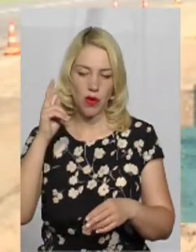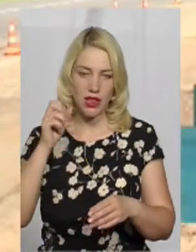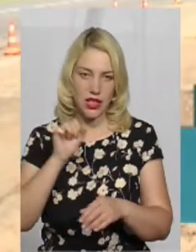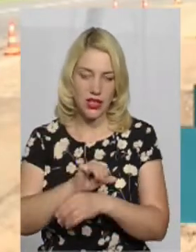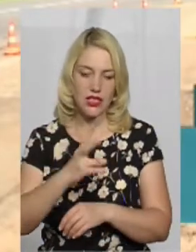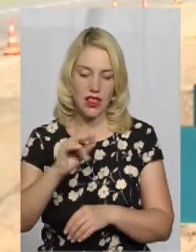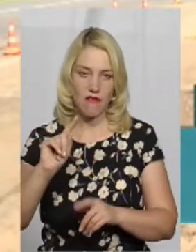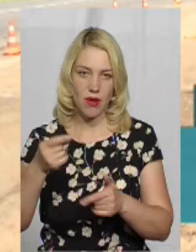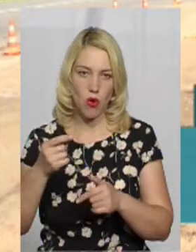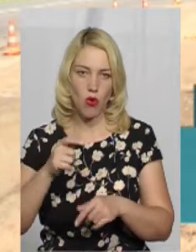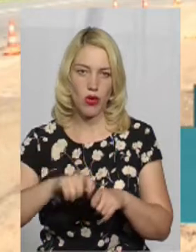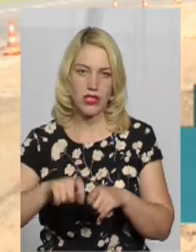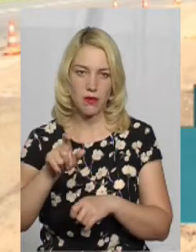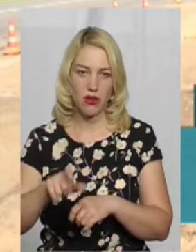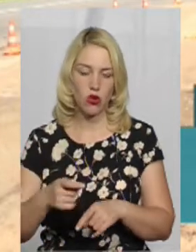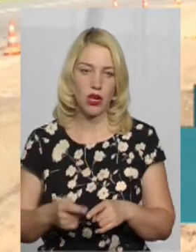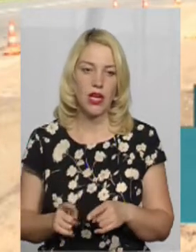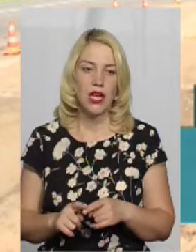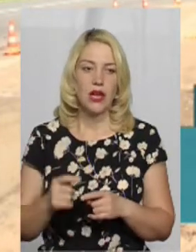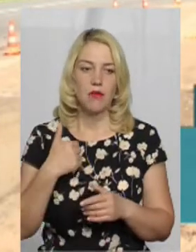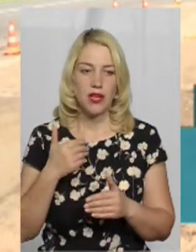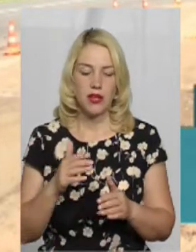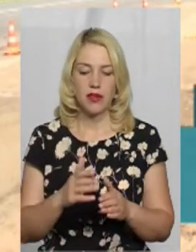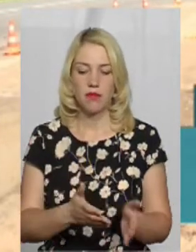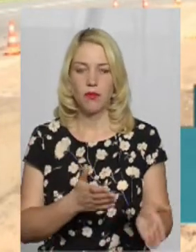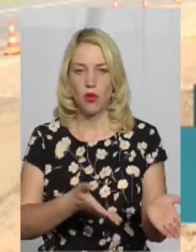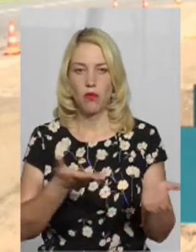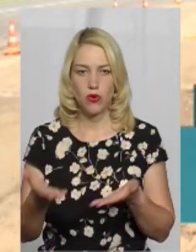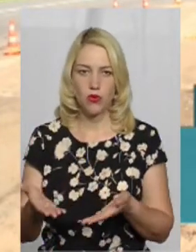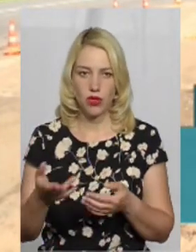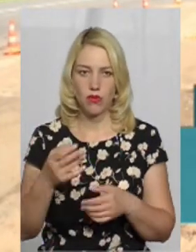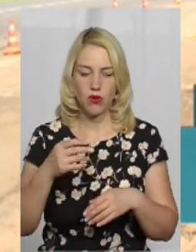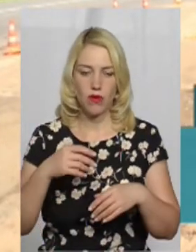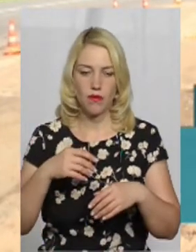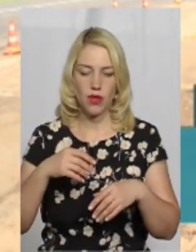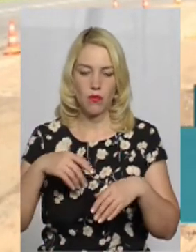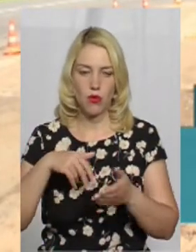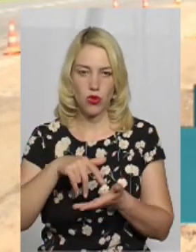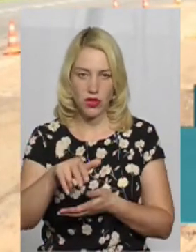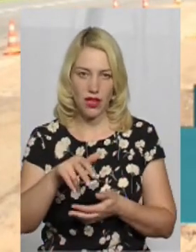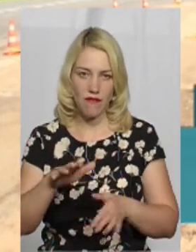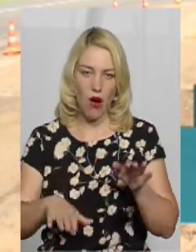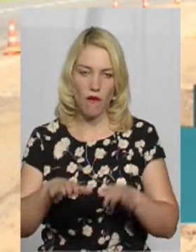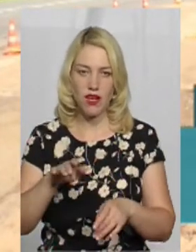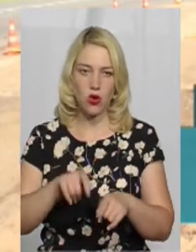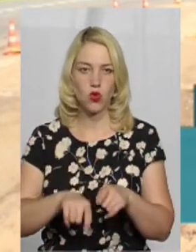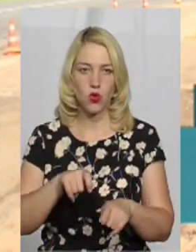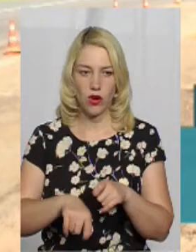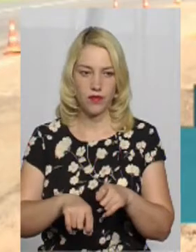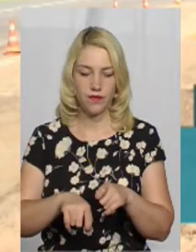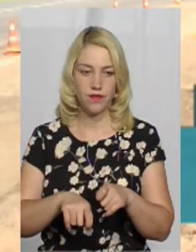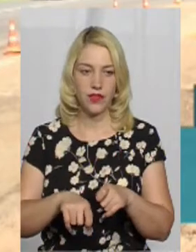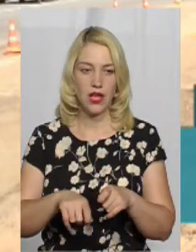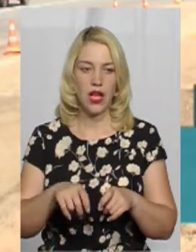зупиняємо транспортний засіб, пропонуємо пройти ваговий контроль. Водій на